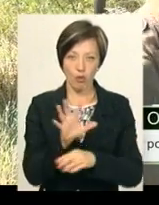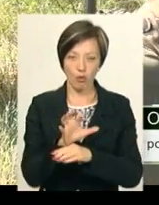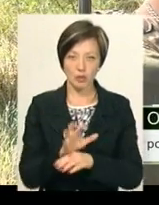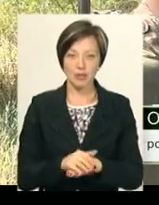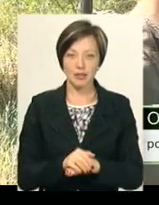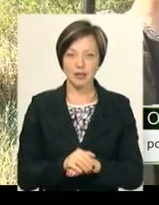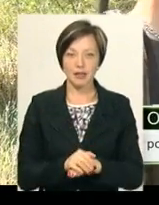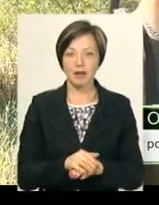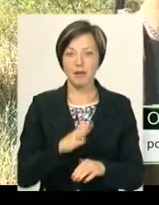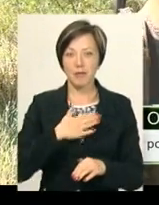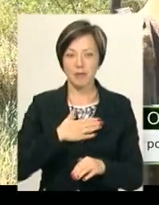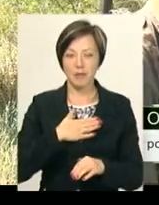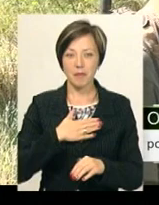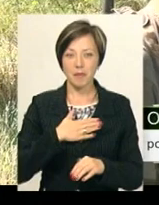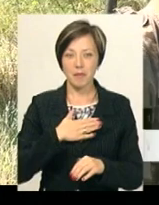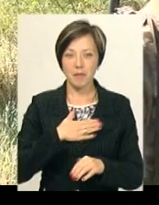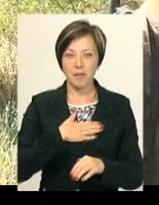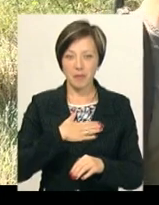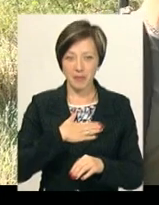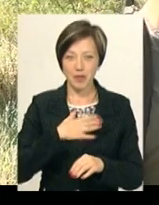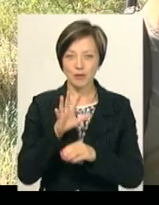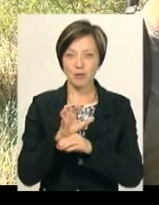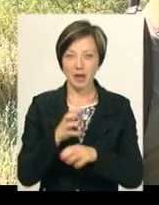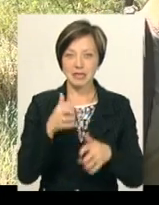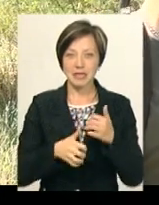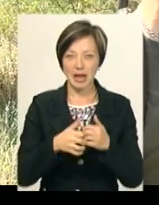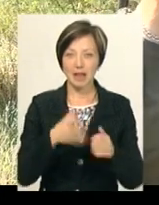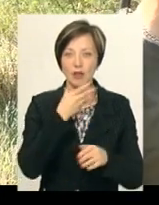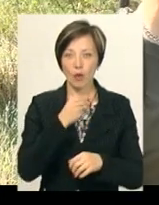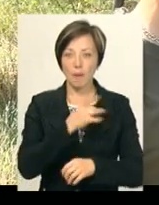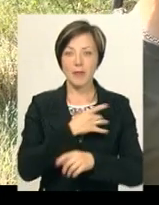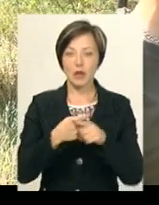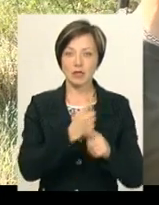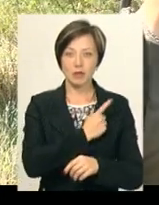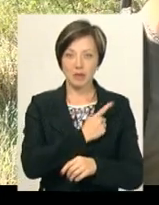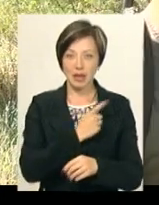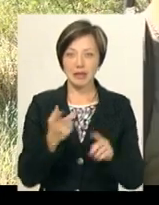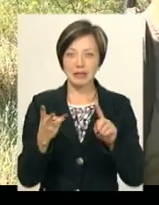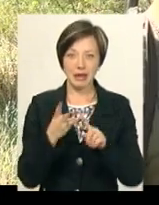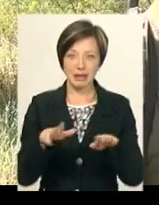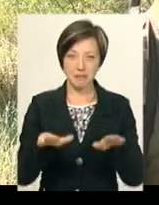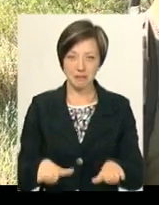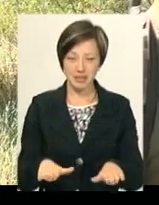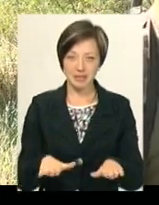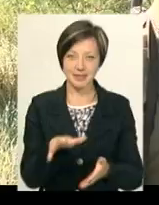Мій рядайбой серед литовців, українців і білоруських гончаків в одиночку взяв третє місце.